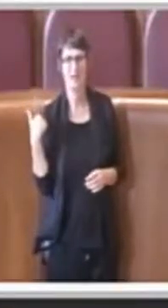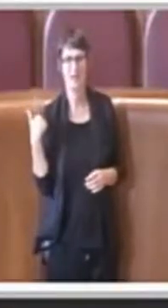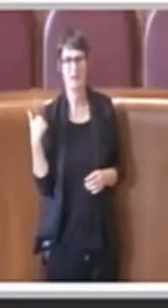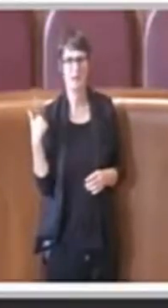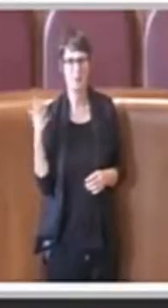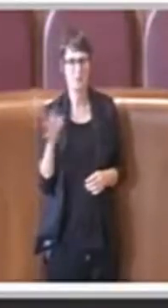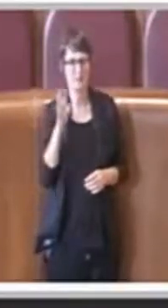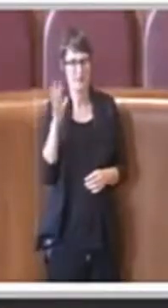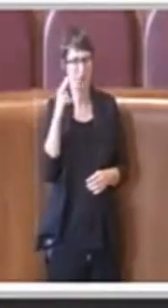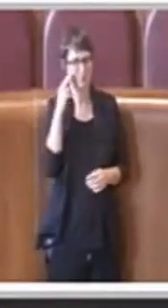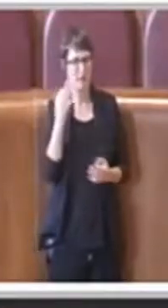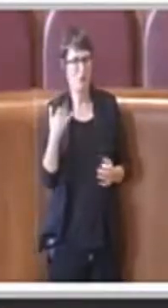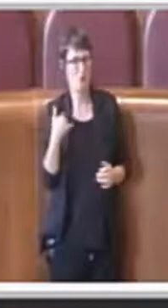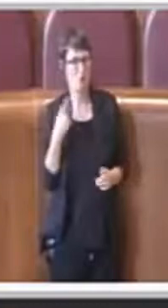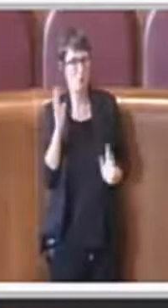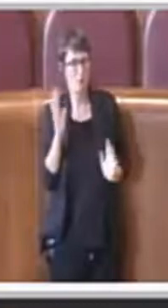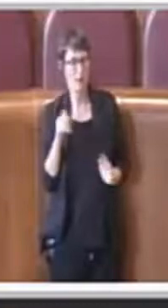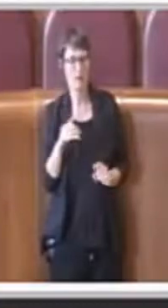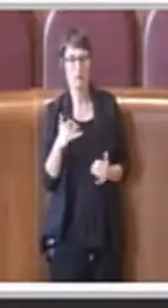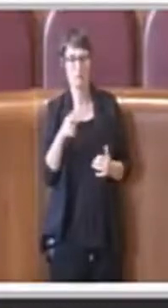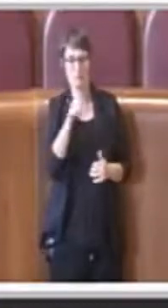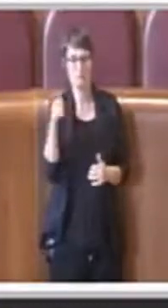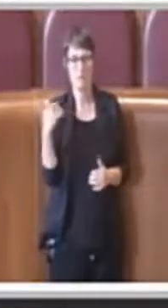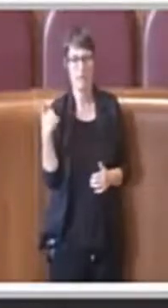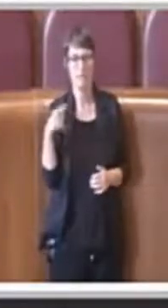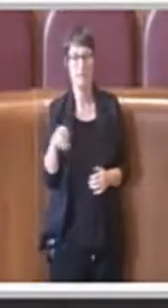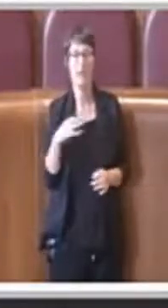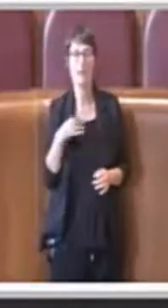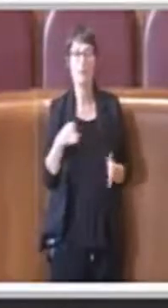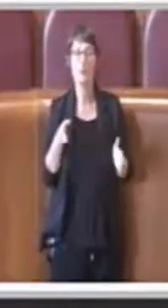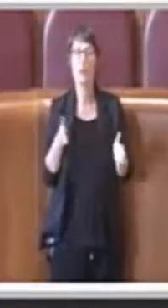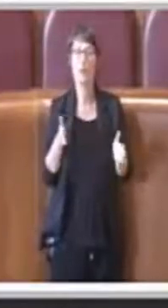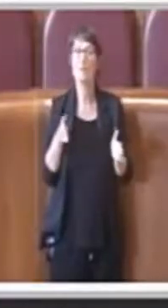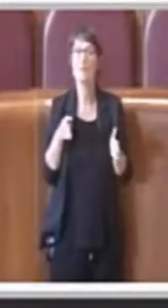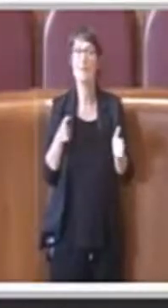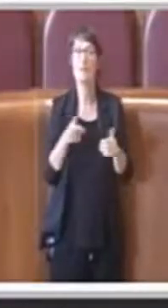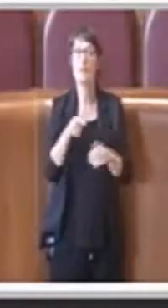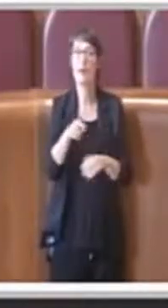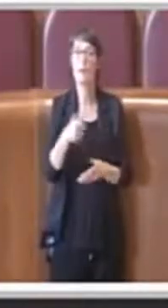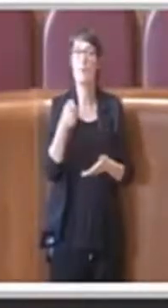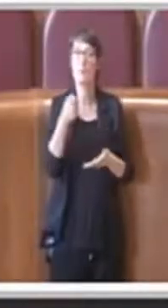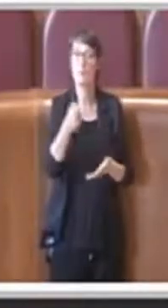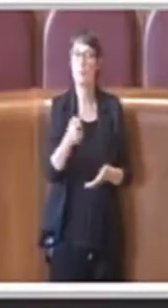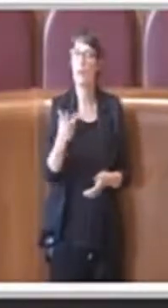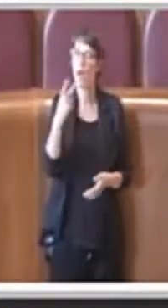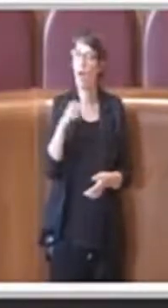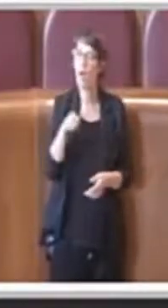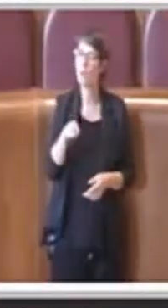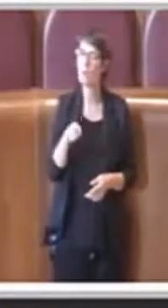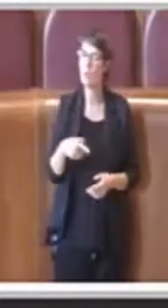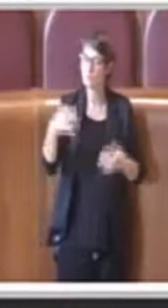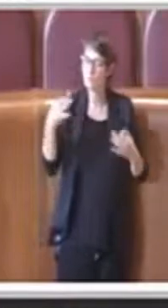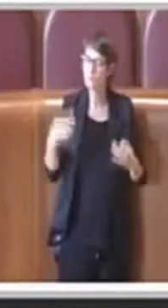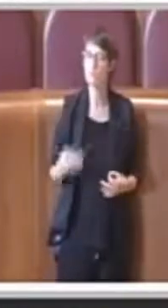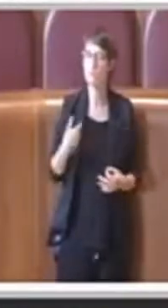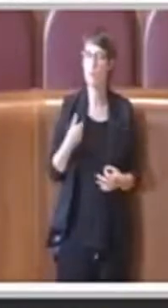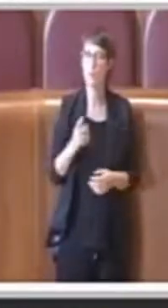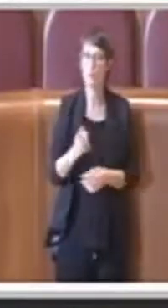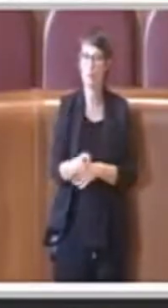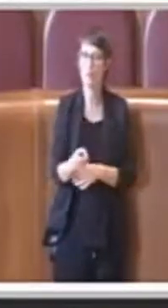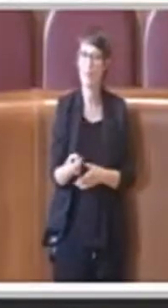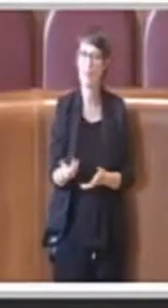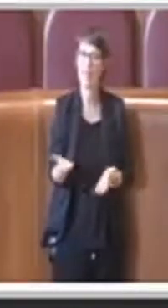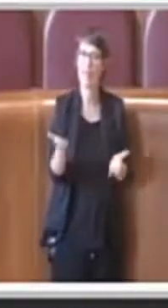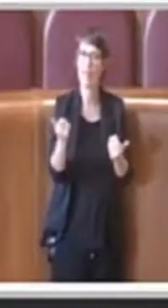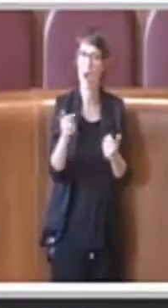ricordo male, in cui il dipartimento patrimonio ci ha rassicurato che si sta procedendo all'acquisizione un'acquisizione che va